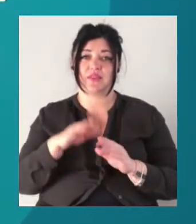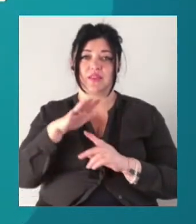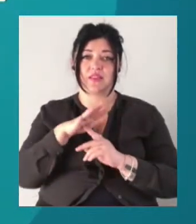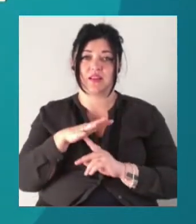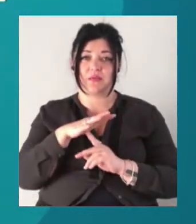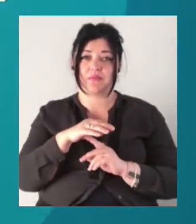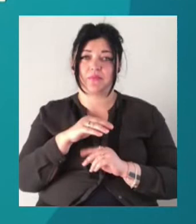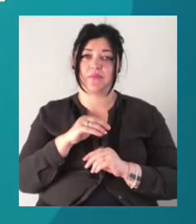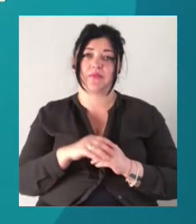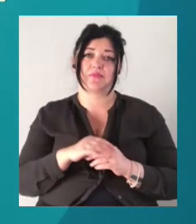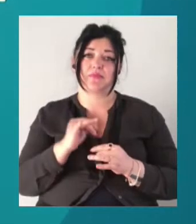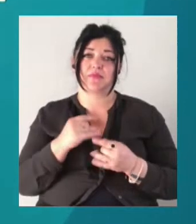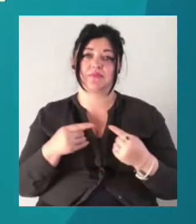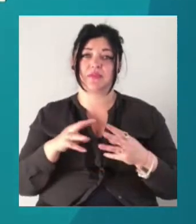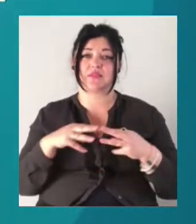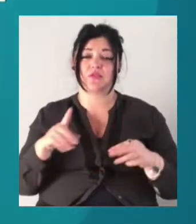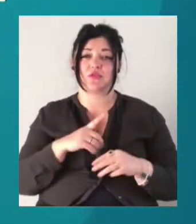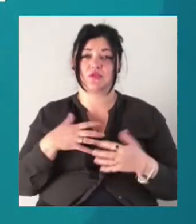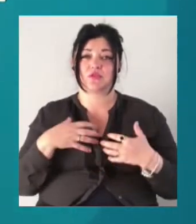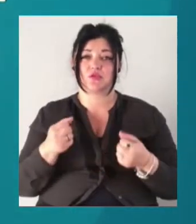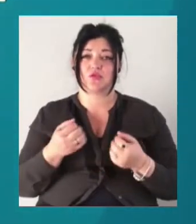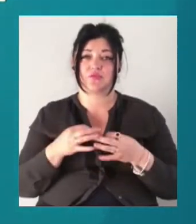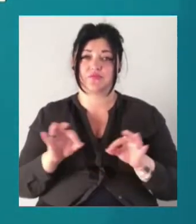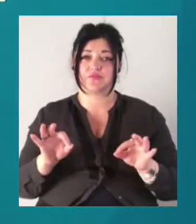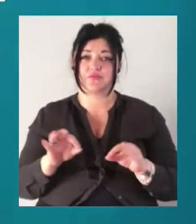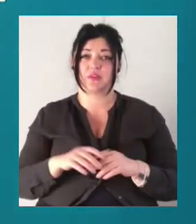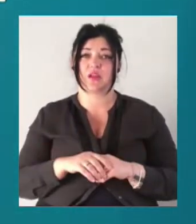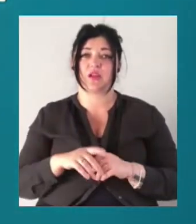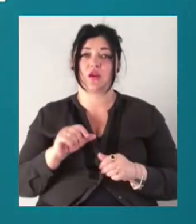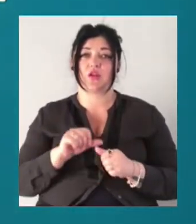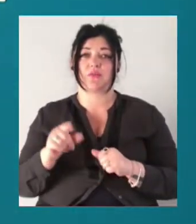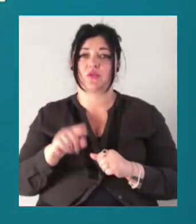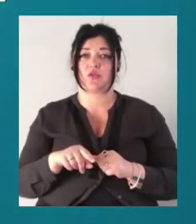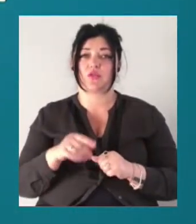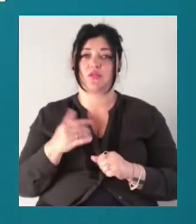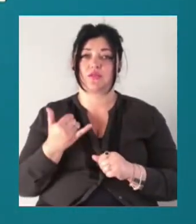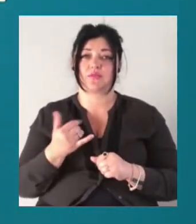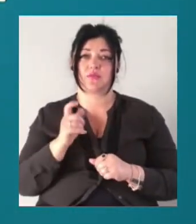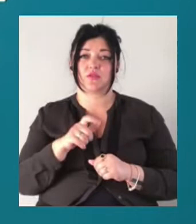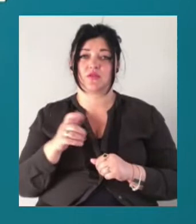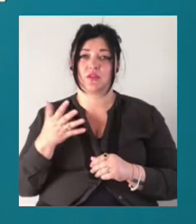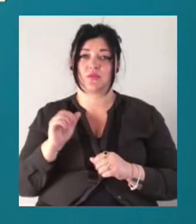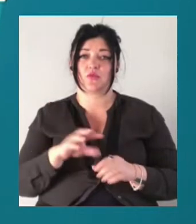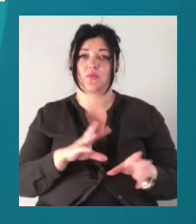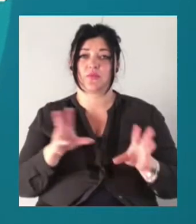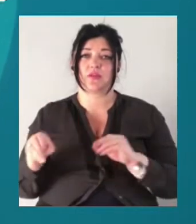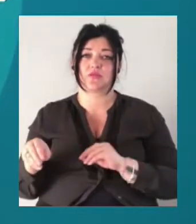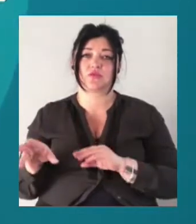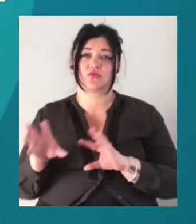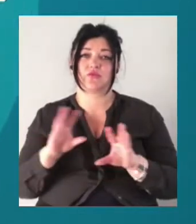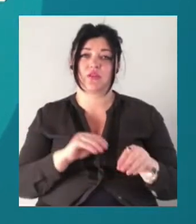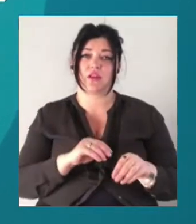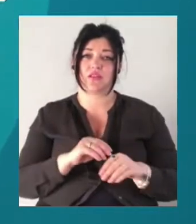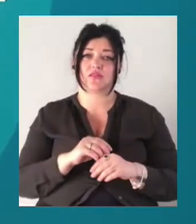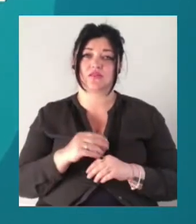міністр охорони здоров'я Максим Степанов. Окрім того, тепер збільшиться кількість людей, які можуть пересуватися вулицею разом. Раніше гуляти